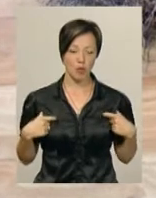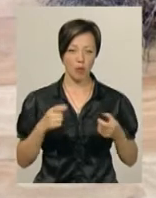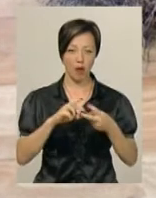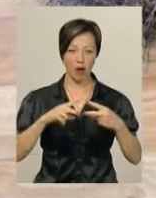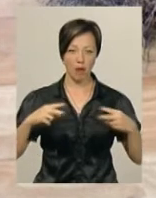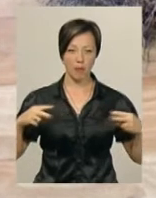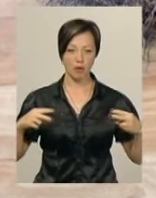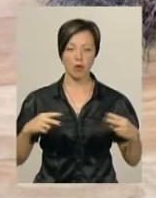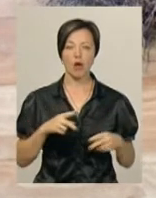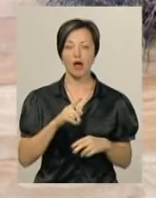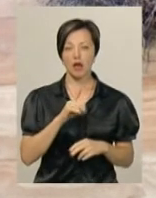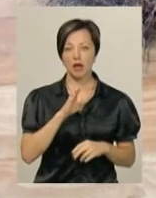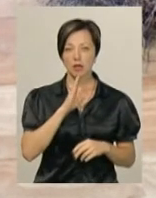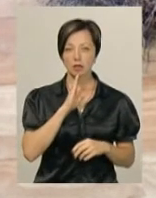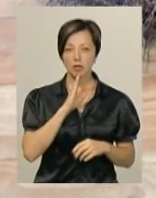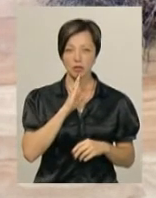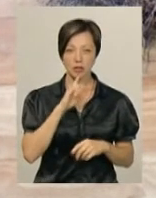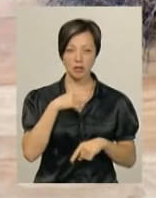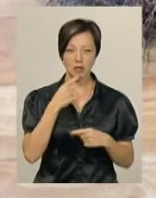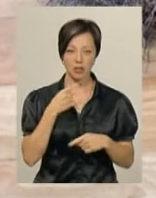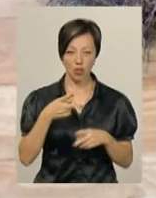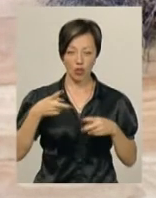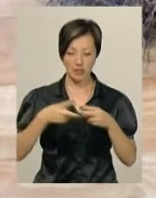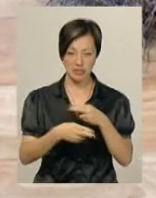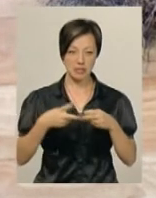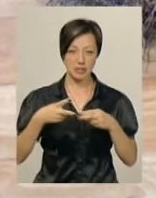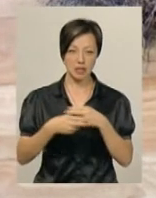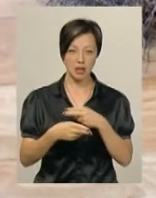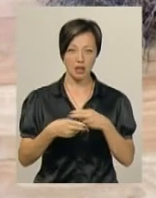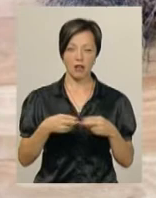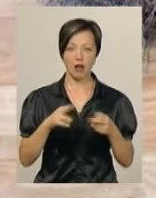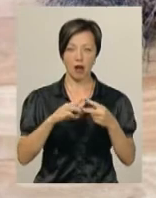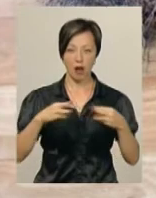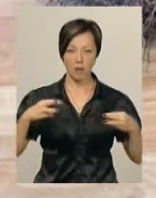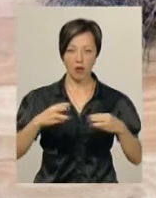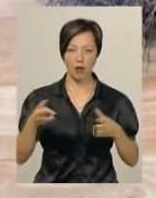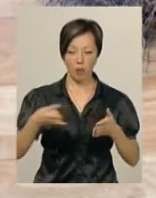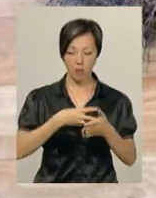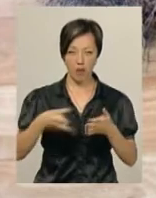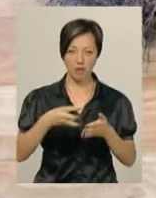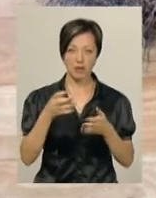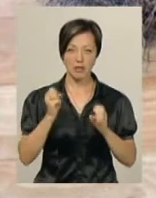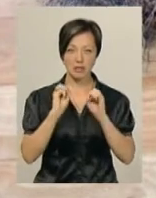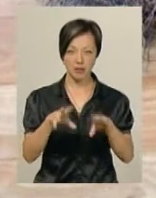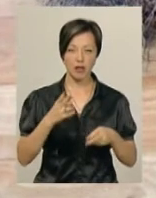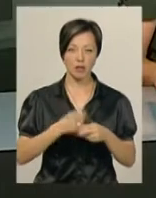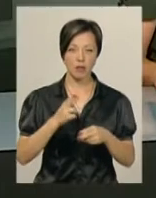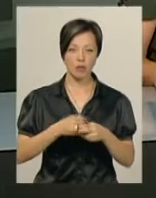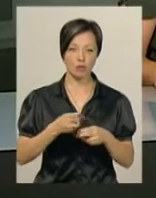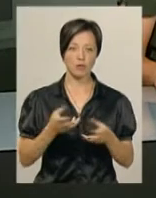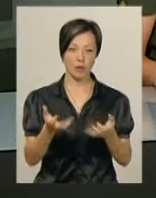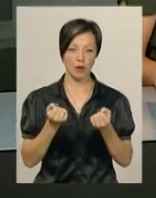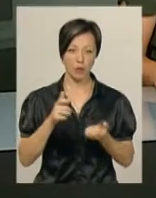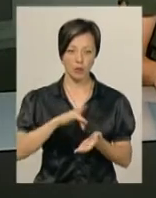За словами Інни Глеги, садівничими ножицями вони зрізали зі ступів кабель, обпалювали ізоляцію і здавали на пункти прийому